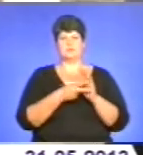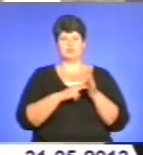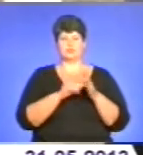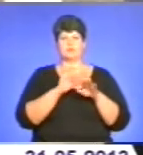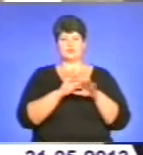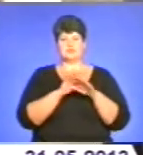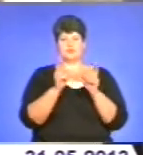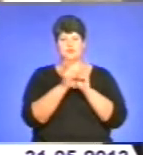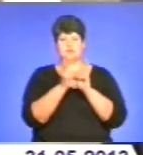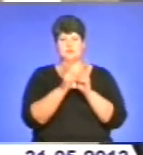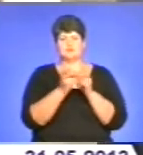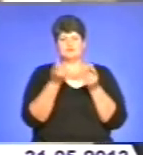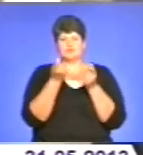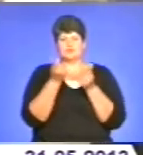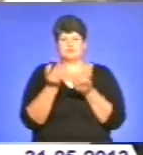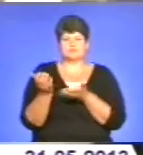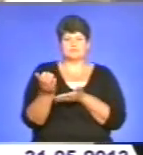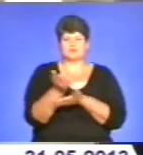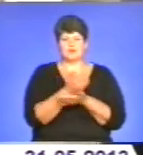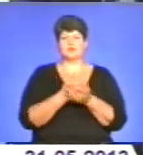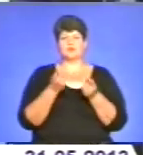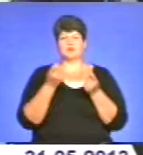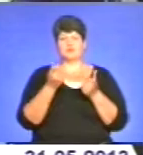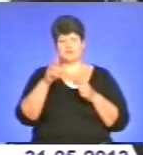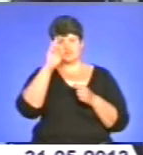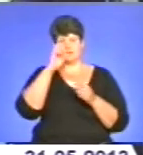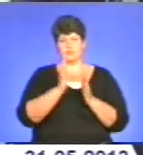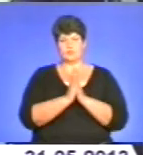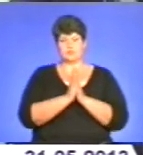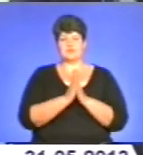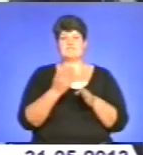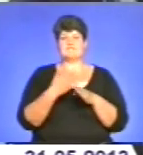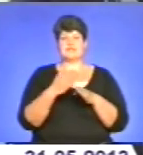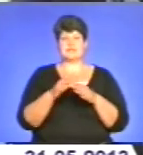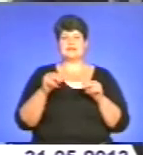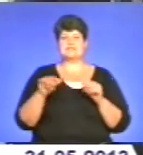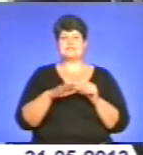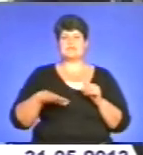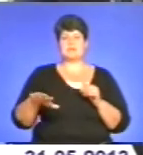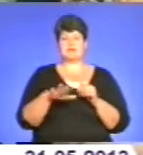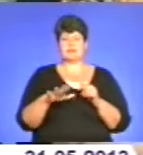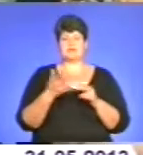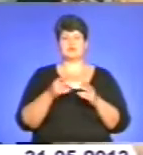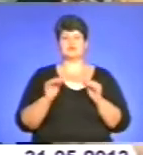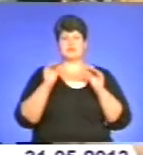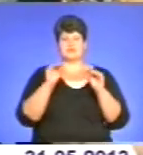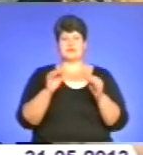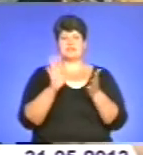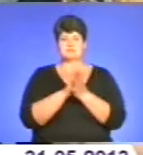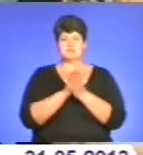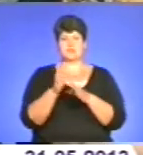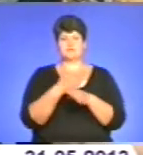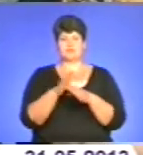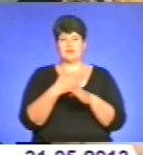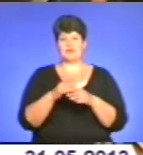миру, паниці, щось ми трошки в державі ще попросимо. Проблему виділення землі для розташування сміттєсортувальної лінії теж сьогодні